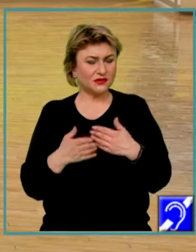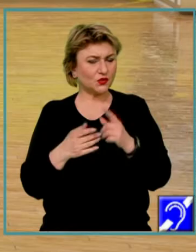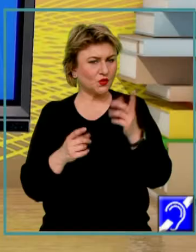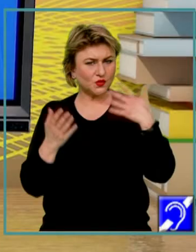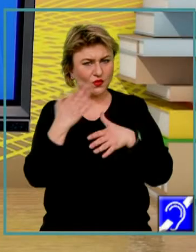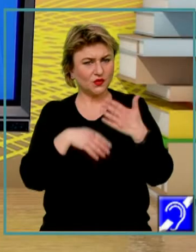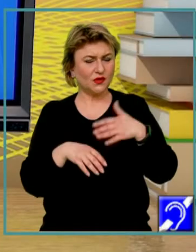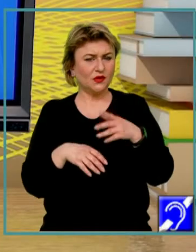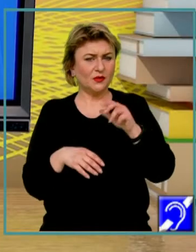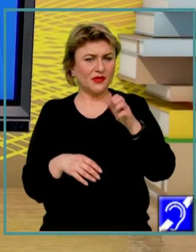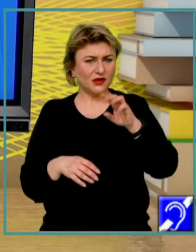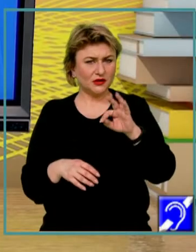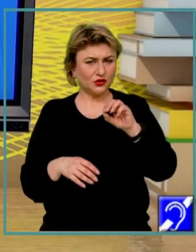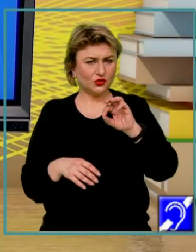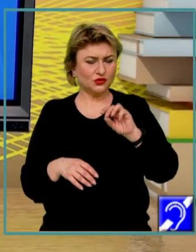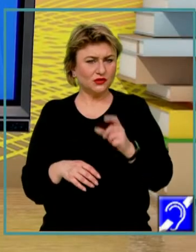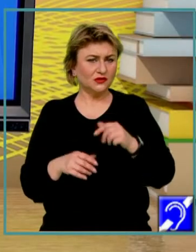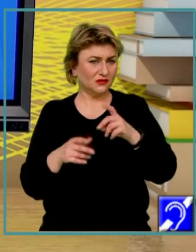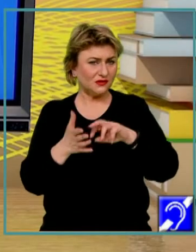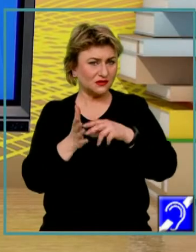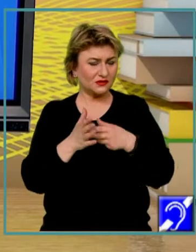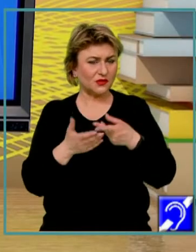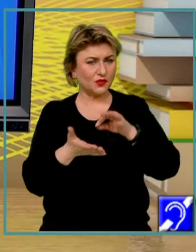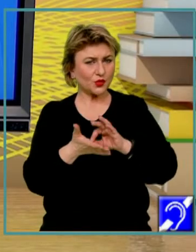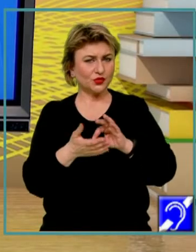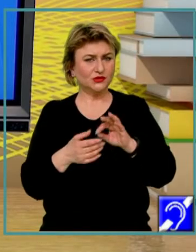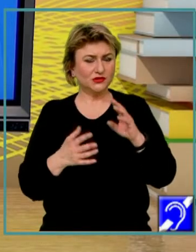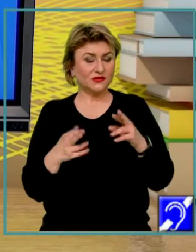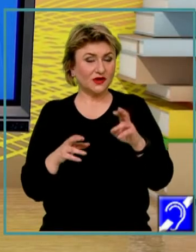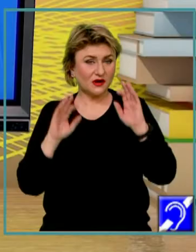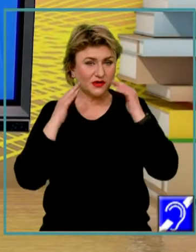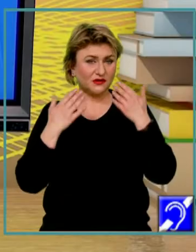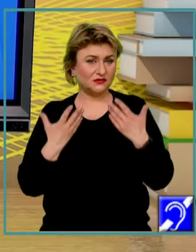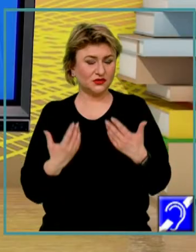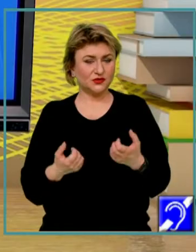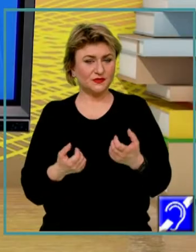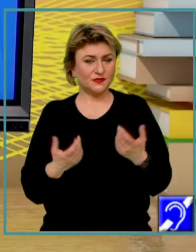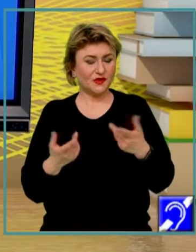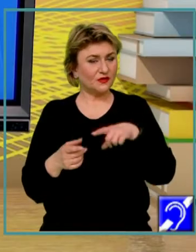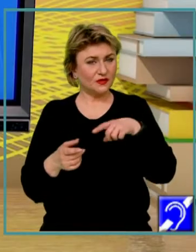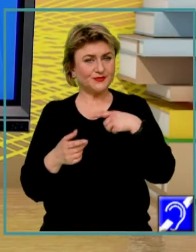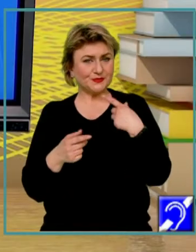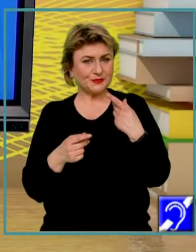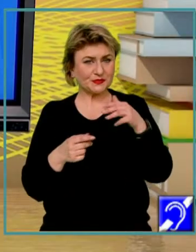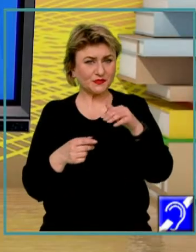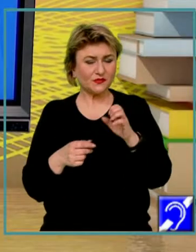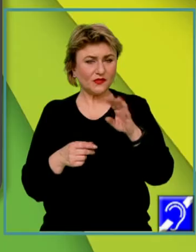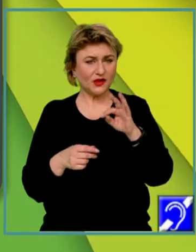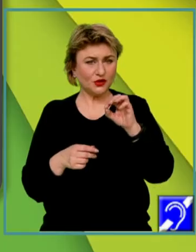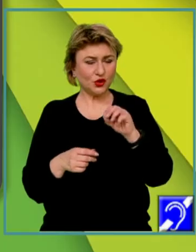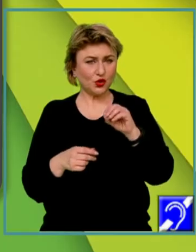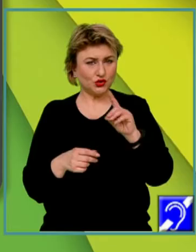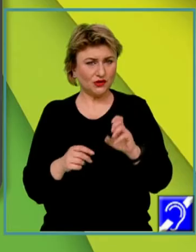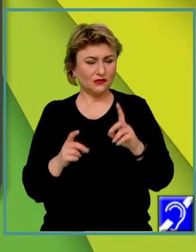noțiunea de metodă cu cea de tehnică, mi-am propus să vă reamintesc și care sunt metodele de cercetare